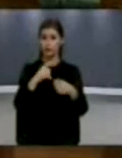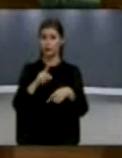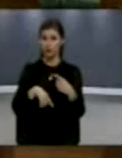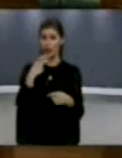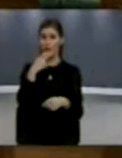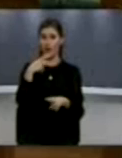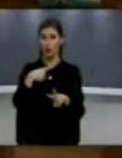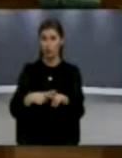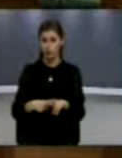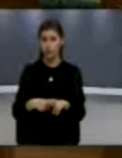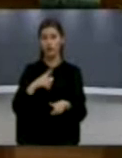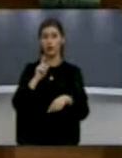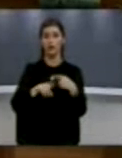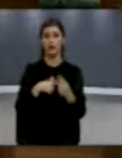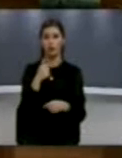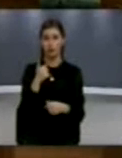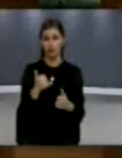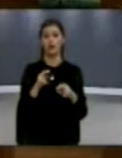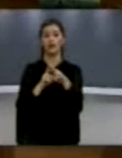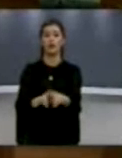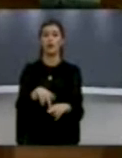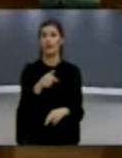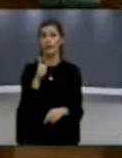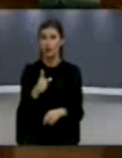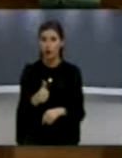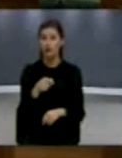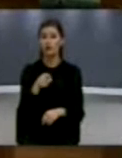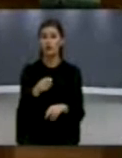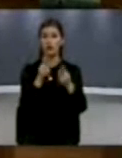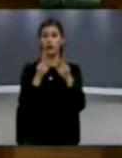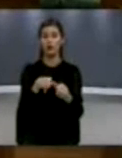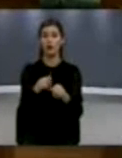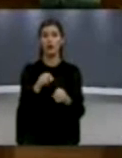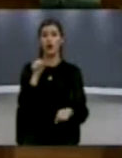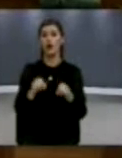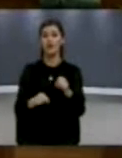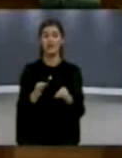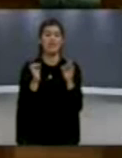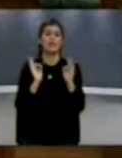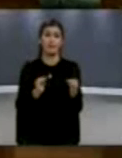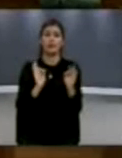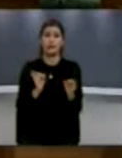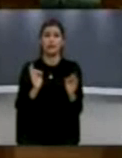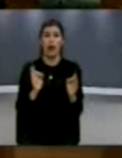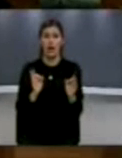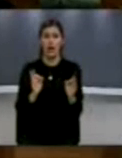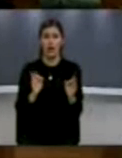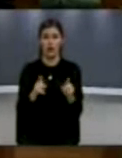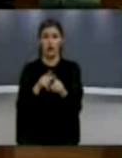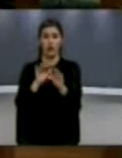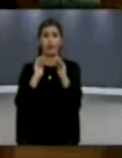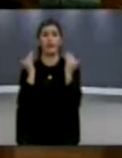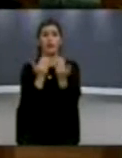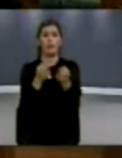fatkeqësish kam betur Hashim Thoqi, i cili ka aftësi të specializuar që në dhomat veçanta